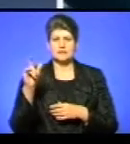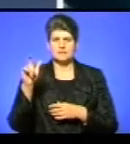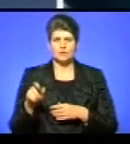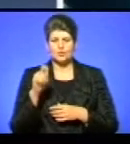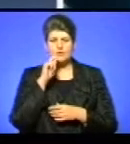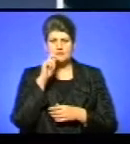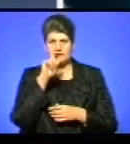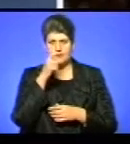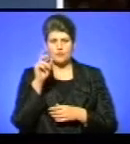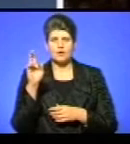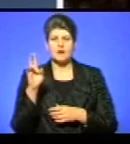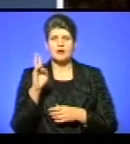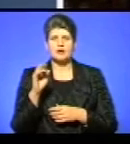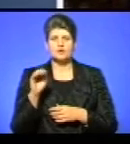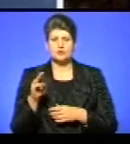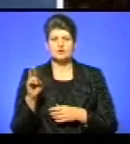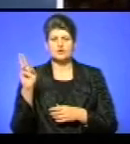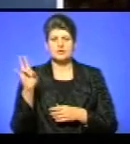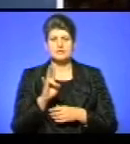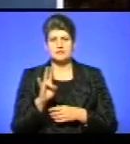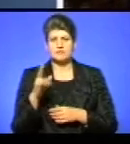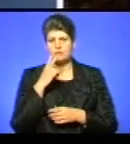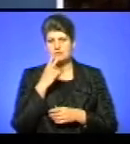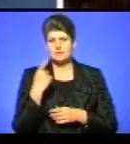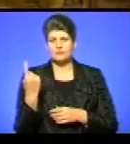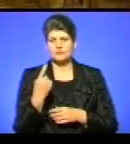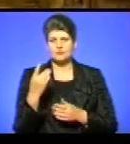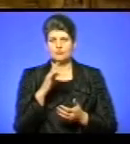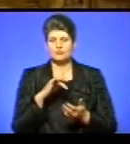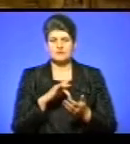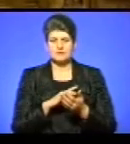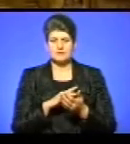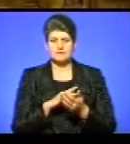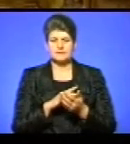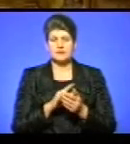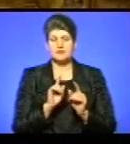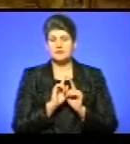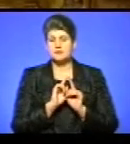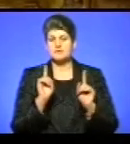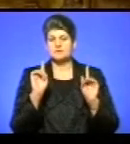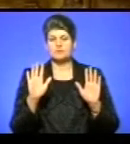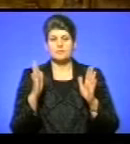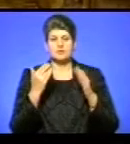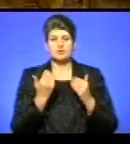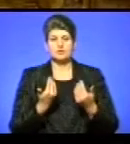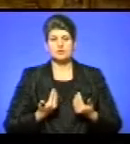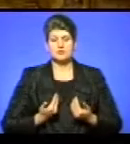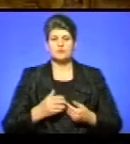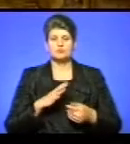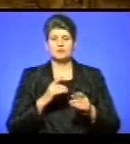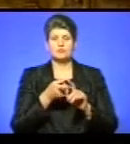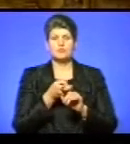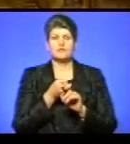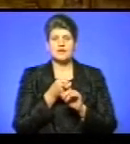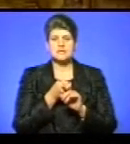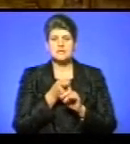-католицької церкви на Тернопільщині репрезентували в обласному центрі. Найяскравіші моменти його життя були властиво пов'язані з